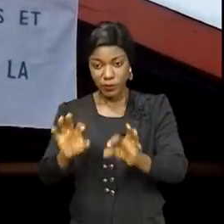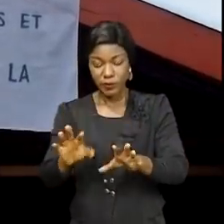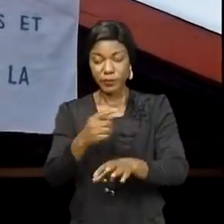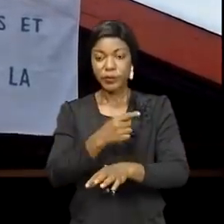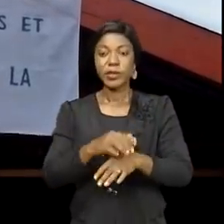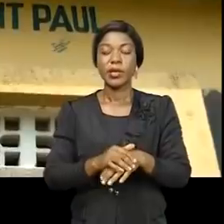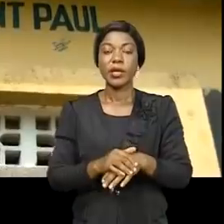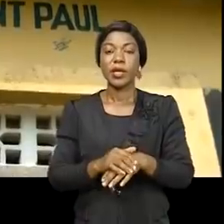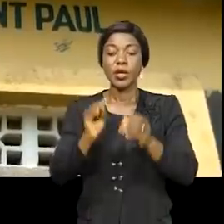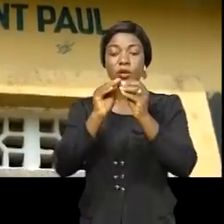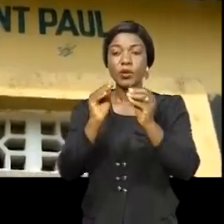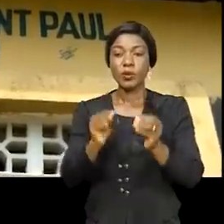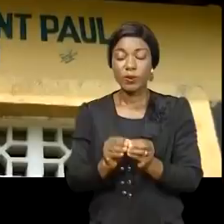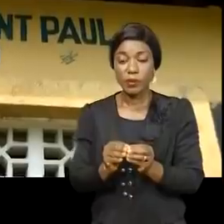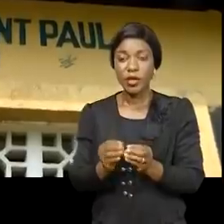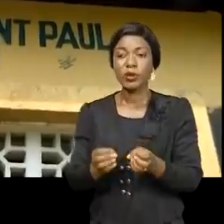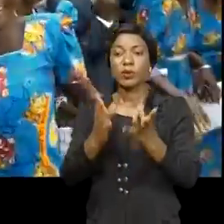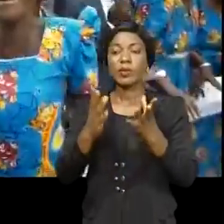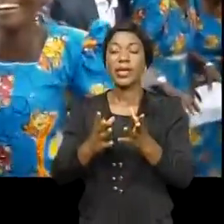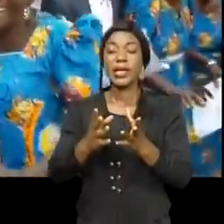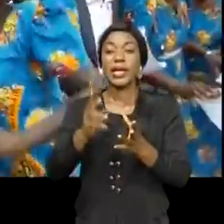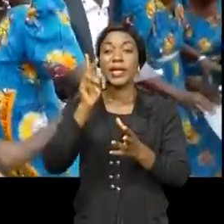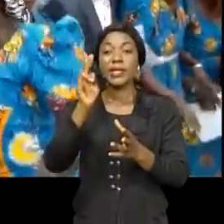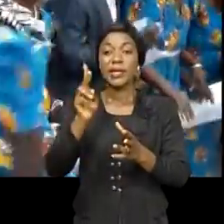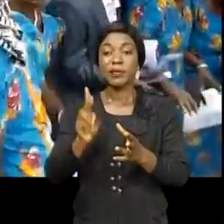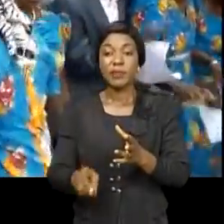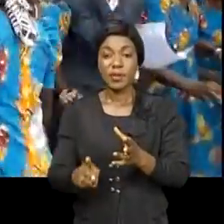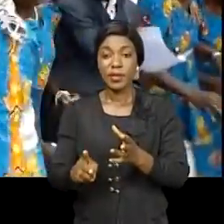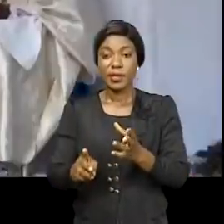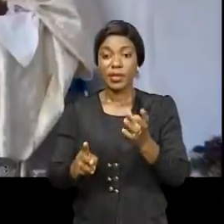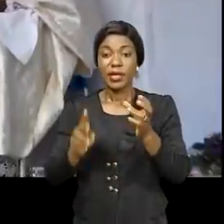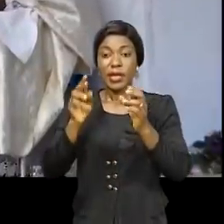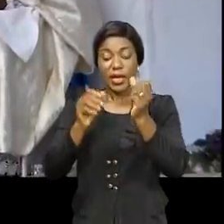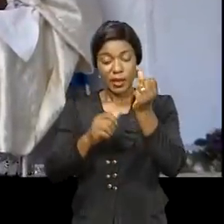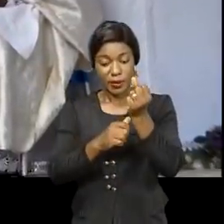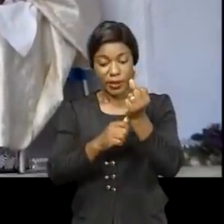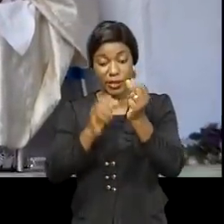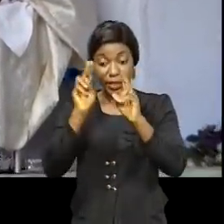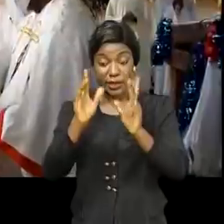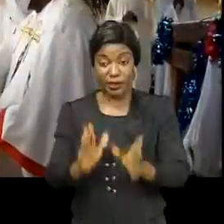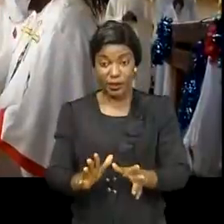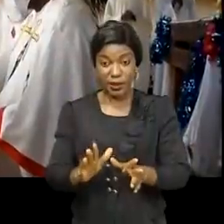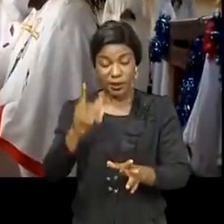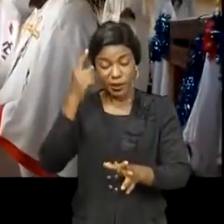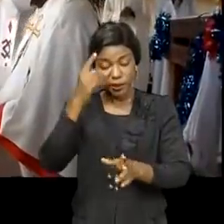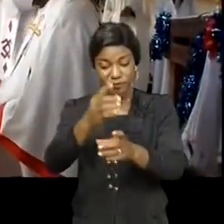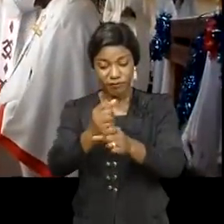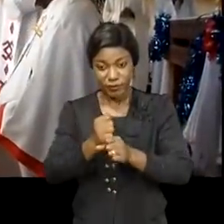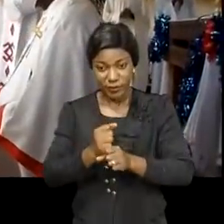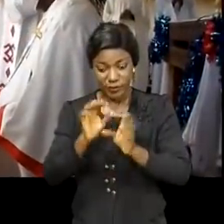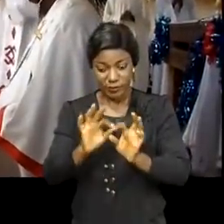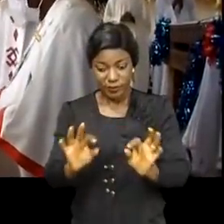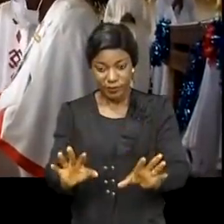Kalo. Au total, près de 2 500 chrétiens de cette partie ont reçu de ses propres aimés la confirmation. Dans son